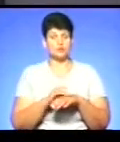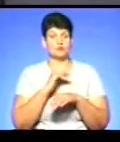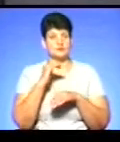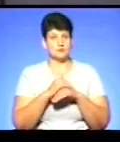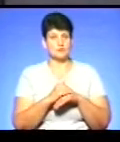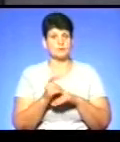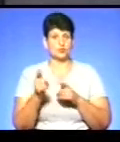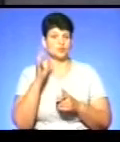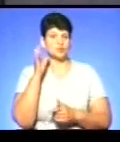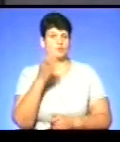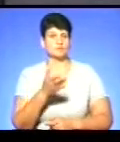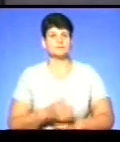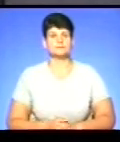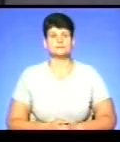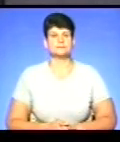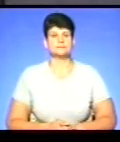вас почути.